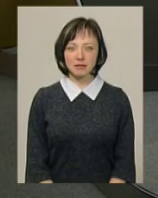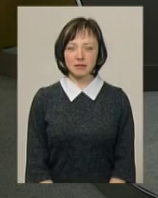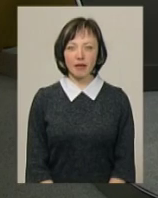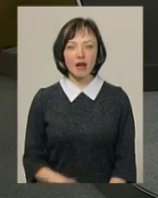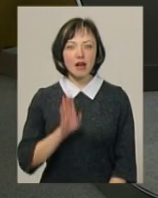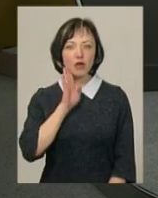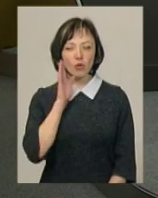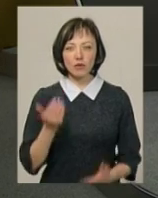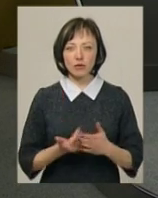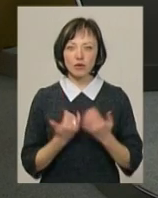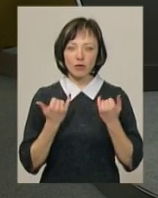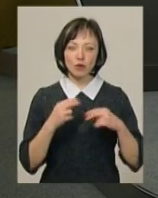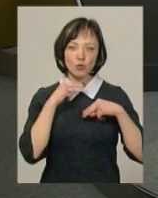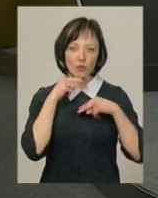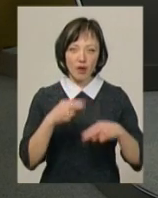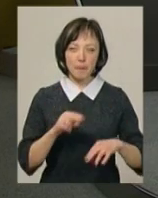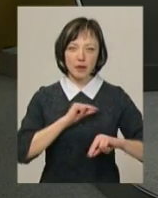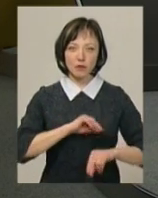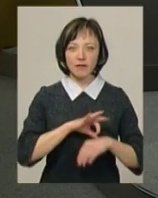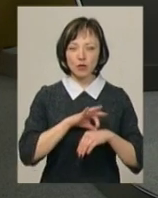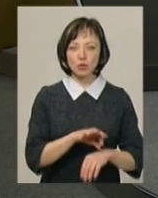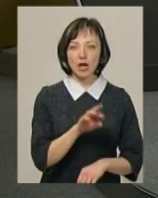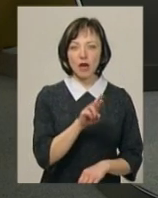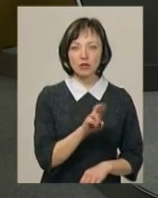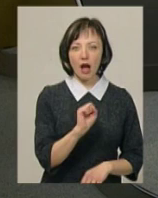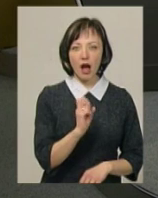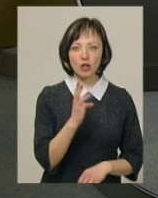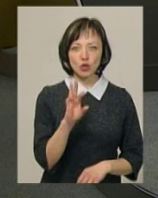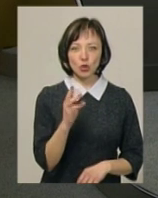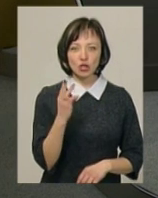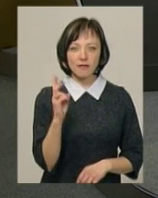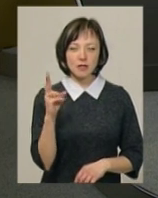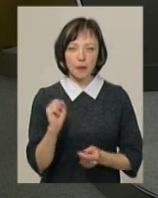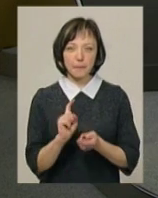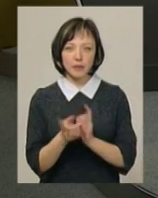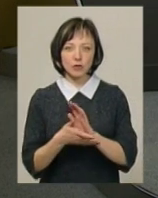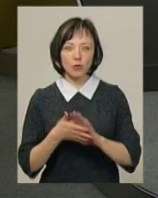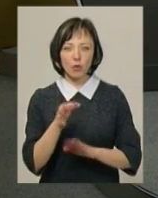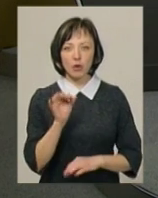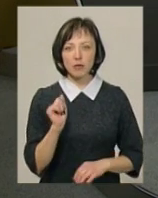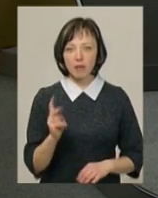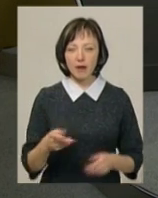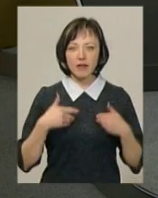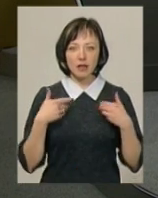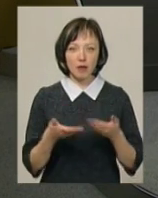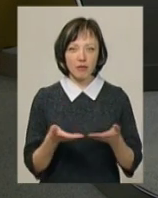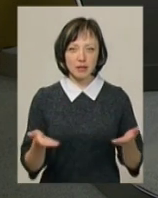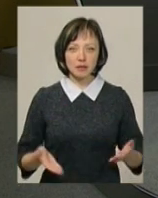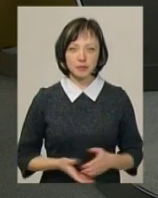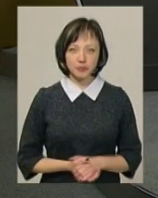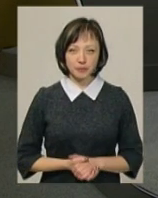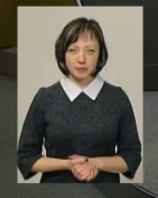Ранковий випуск новин до вашої уваги. В студії працює ведуча Ярослава Антошевська, перекладач на жастову мову Ольга Рибак. Ми вітаємо вас.